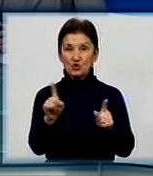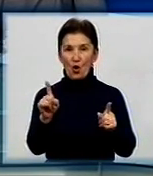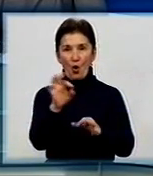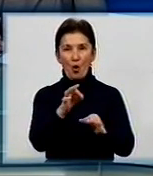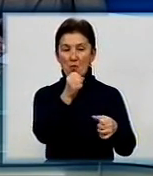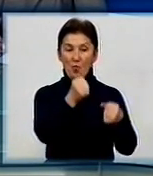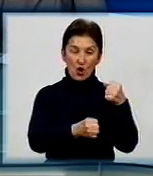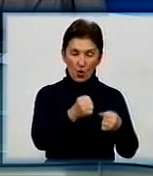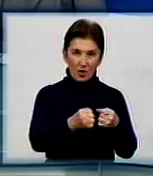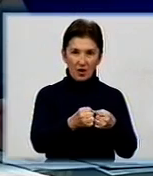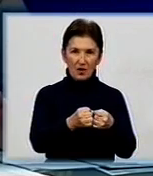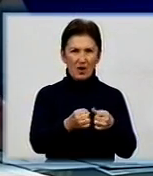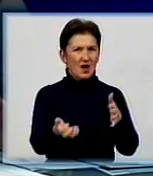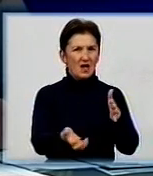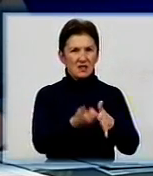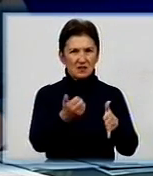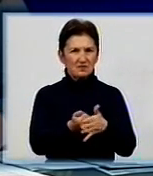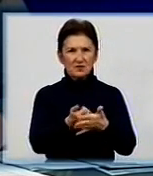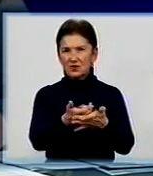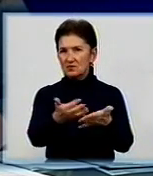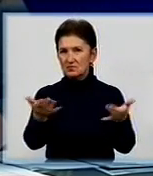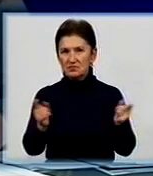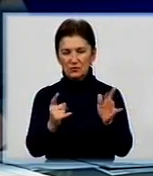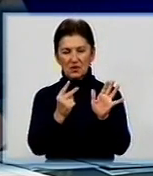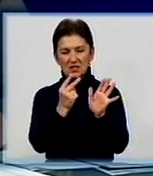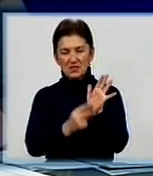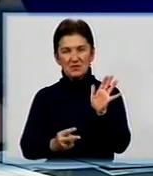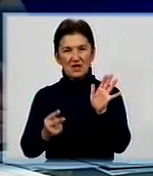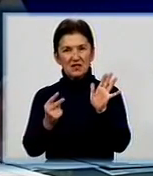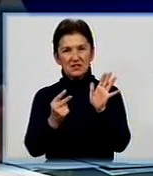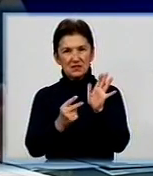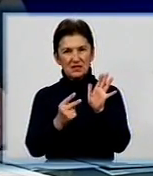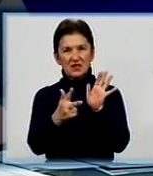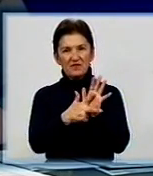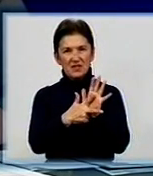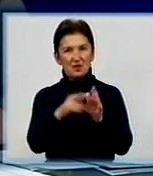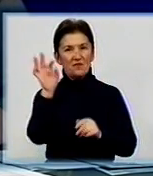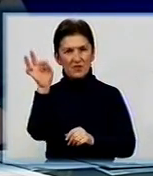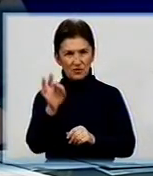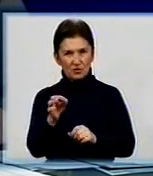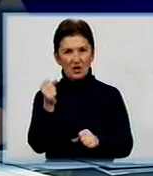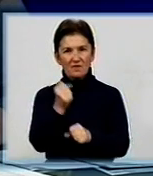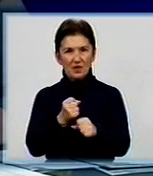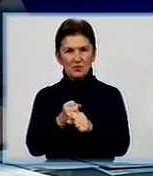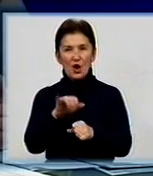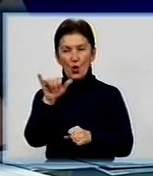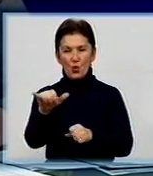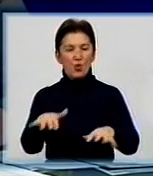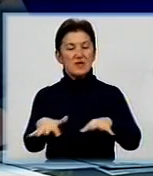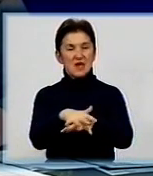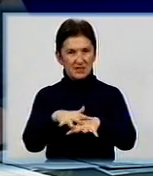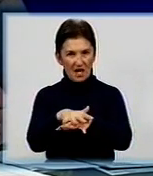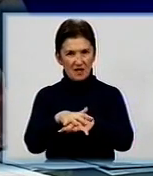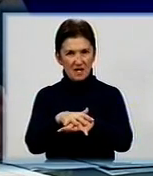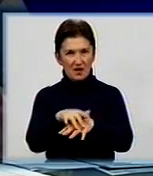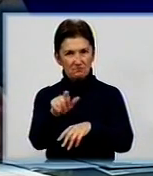то недостатньо ні холдингів, середніх, яких, тому що 78% молока, яке виробляється в державі, виробляється в господарствах населення. Що